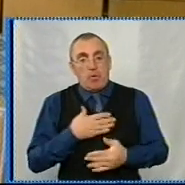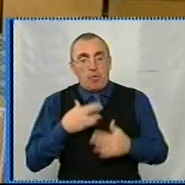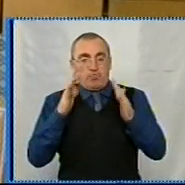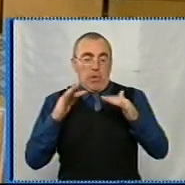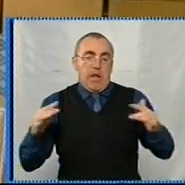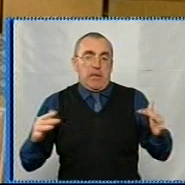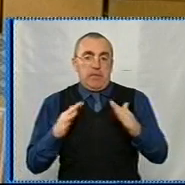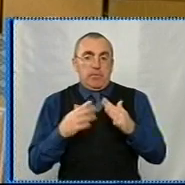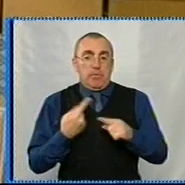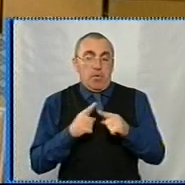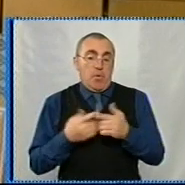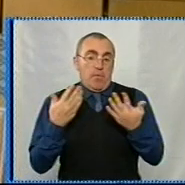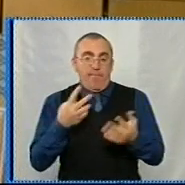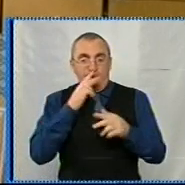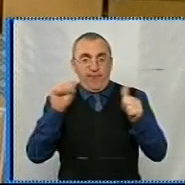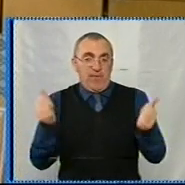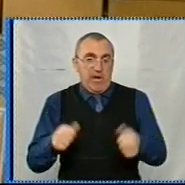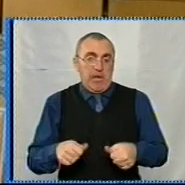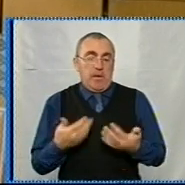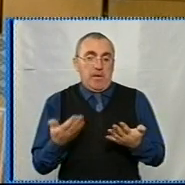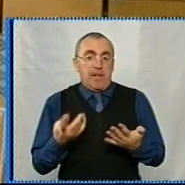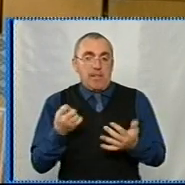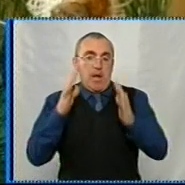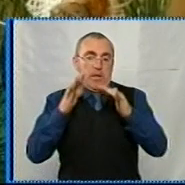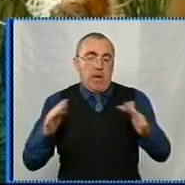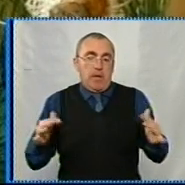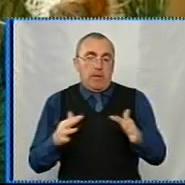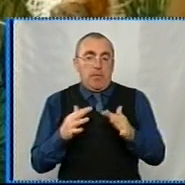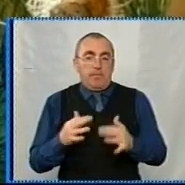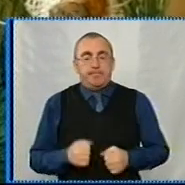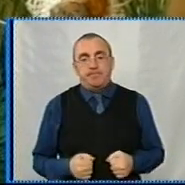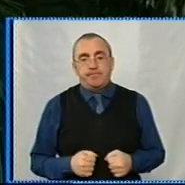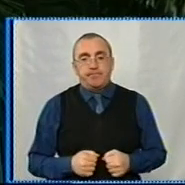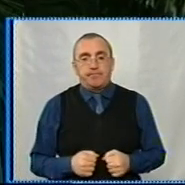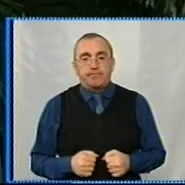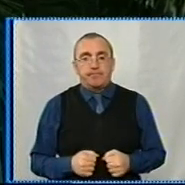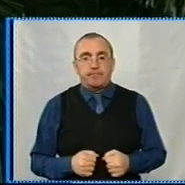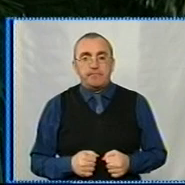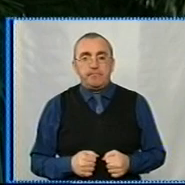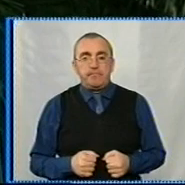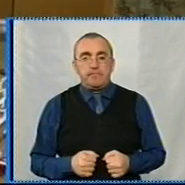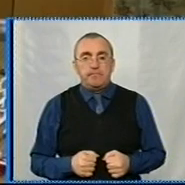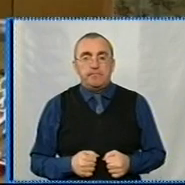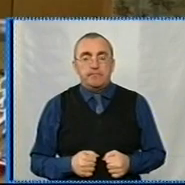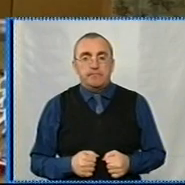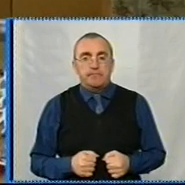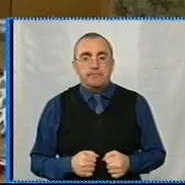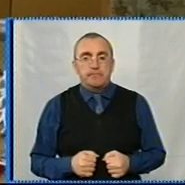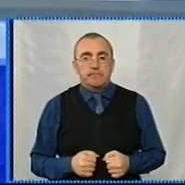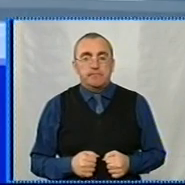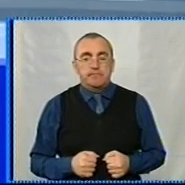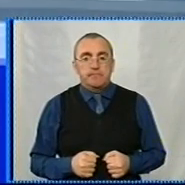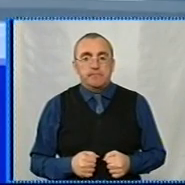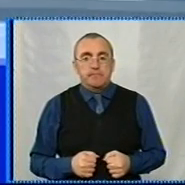ялинку. Ось так вони будуть виглядати на ялиночці. Ольга Склярук, Анатолій Басистий. Новини на Суспільному. Кропивницький.